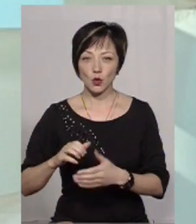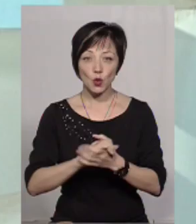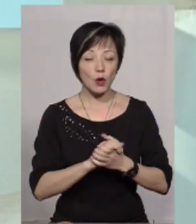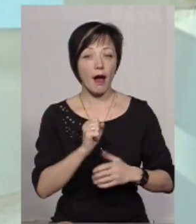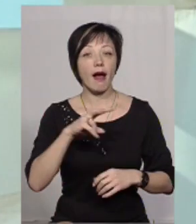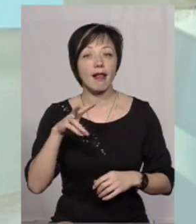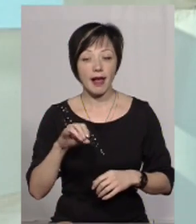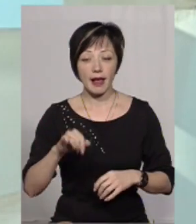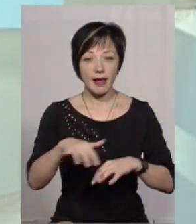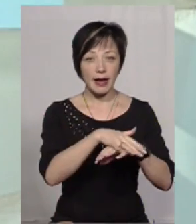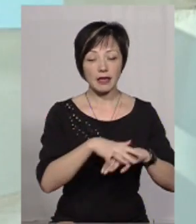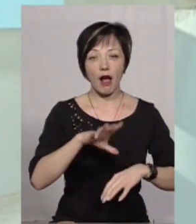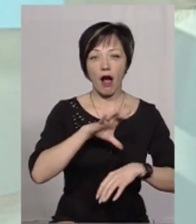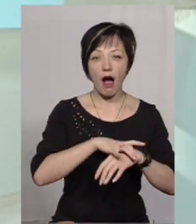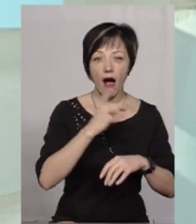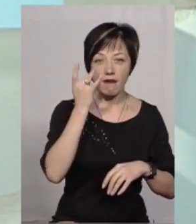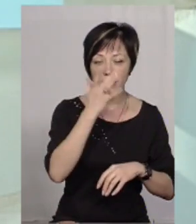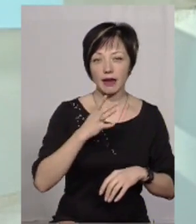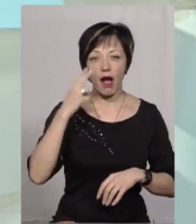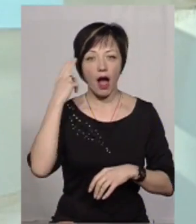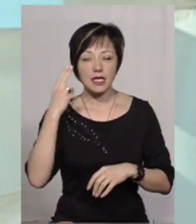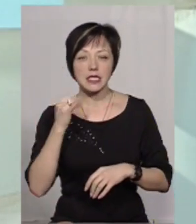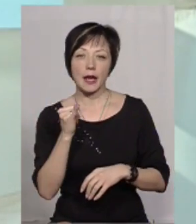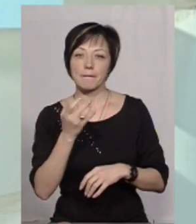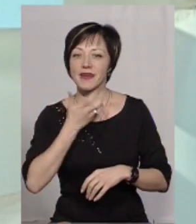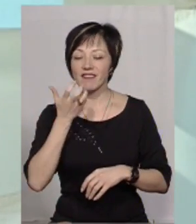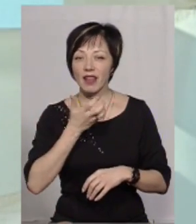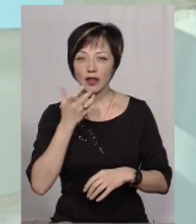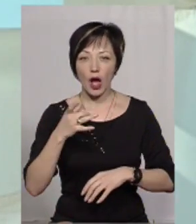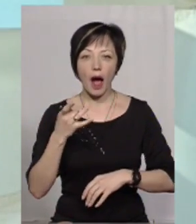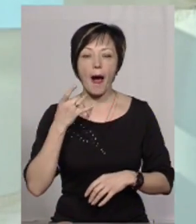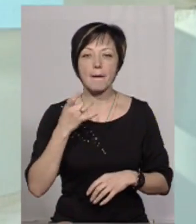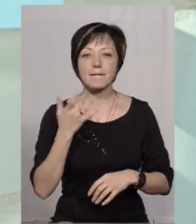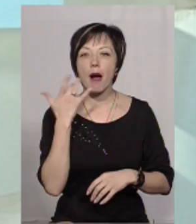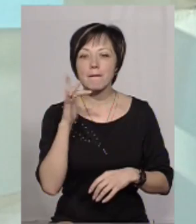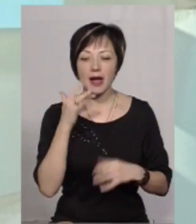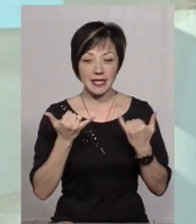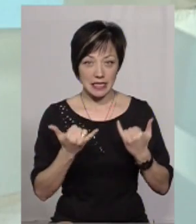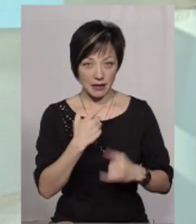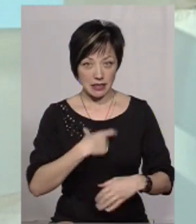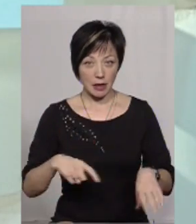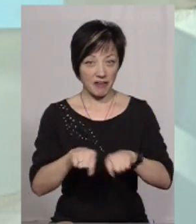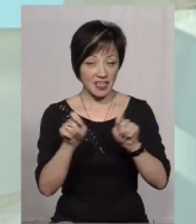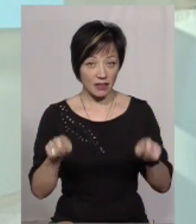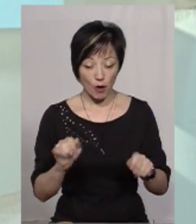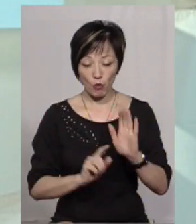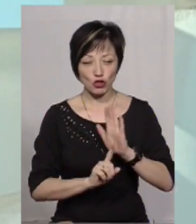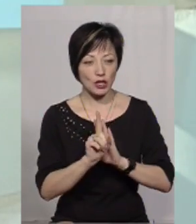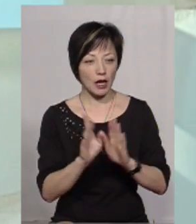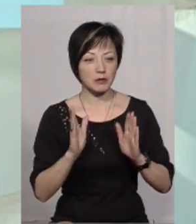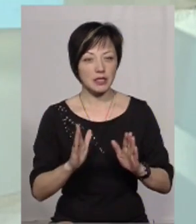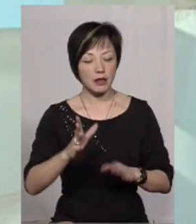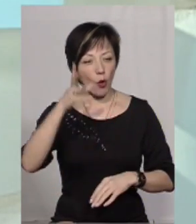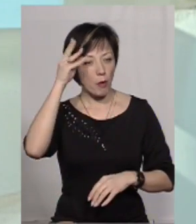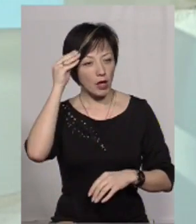ринків Африки, ринків Азії, ринків Південної Америки, які ми зараз для себе відкриваємо і починаємо